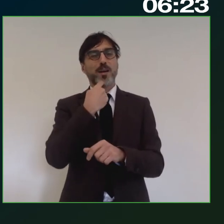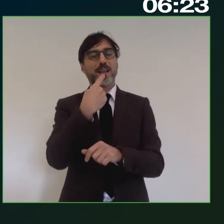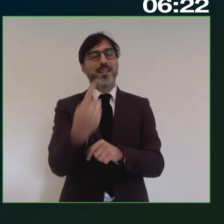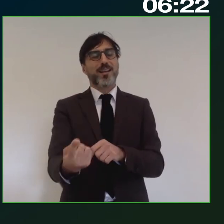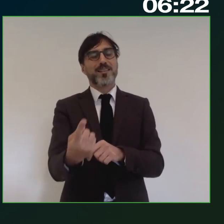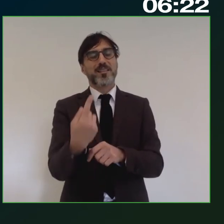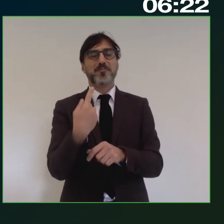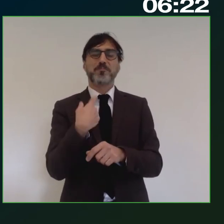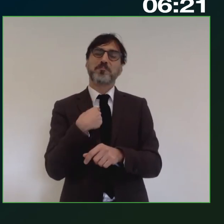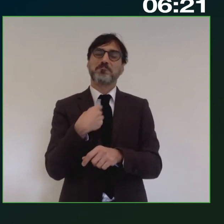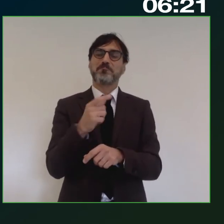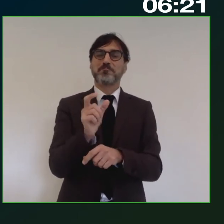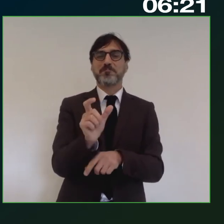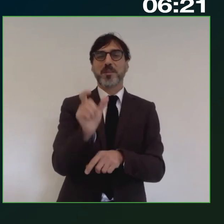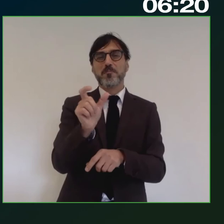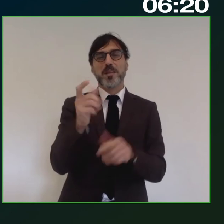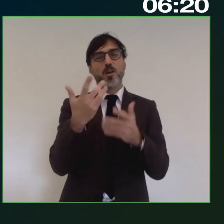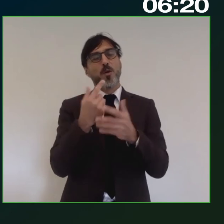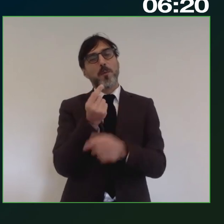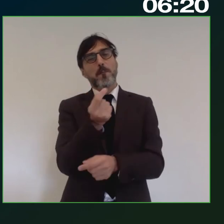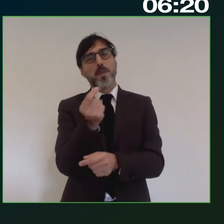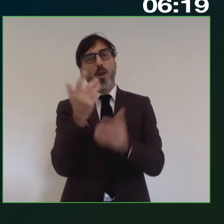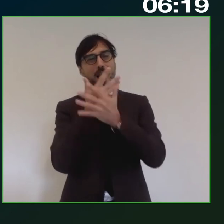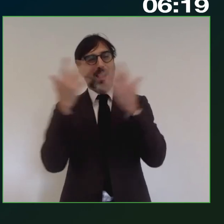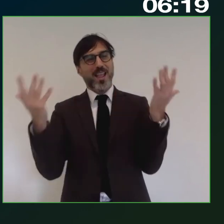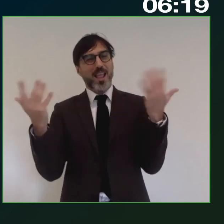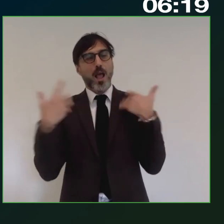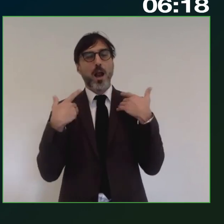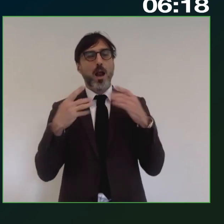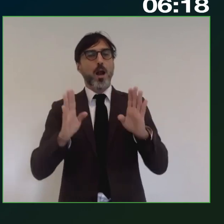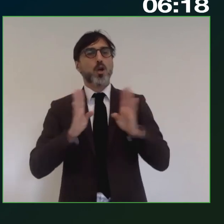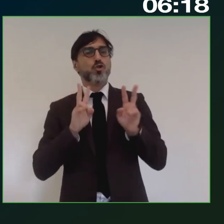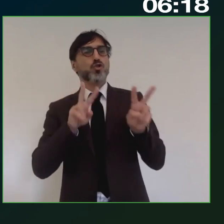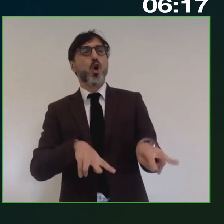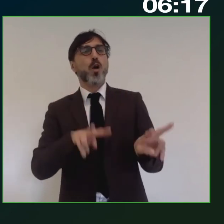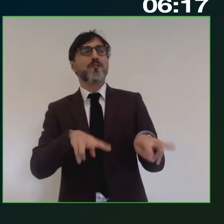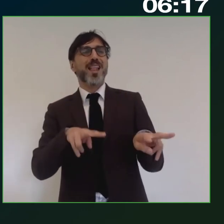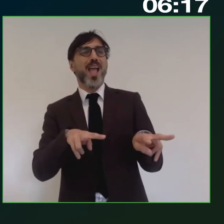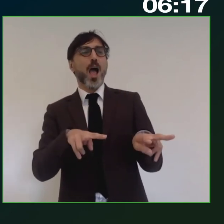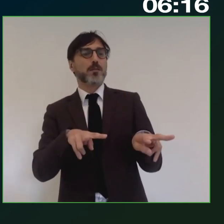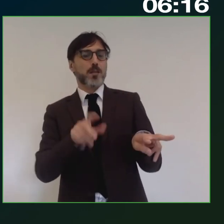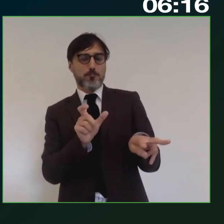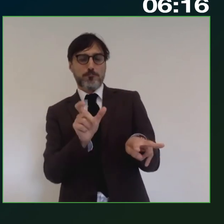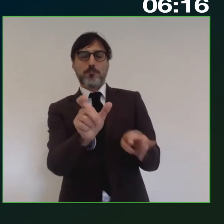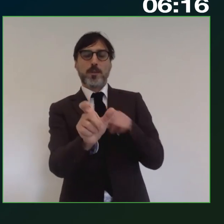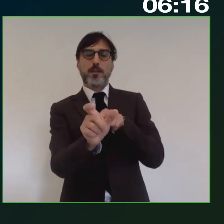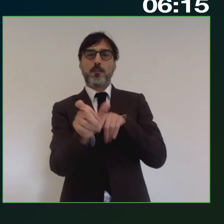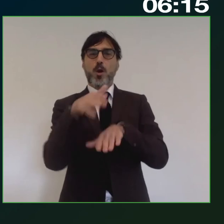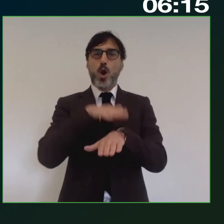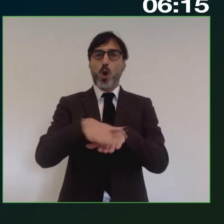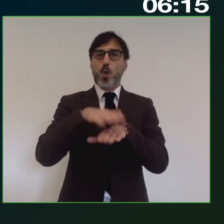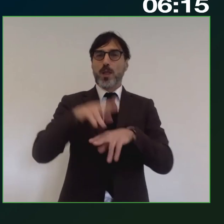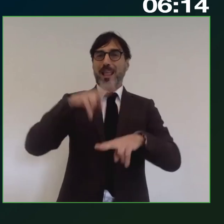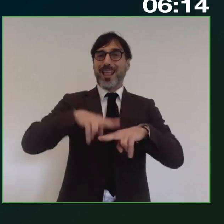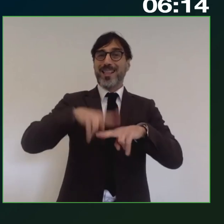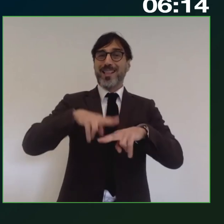piccola come si dice clarificazione perché sorveglianza è il termine utilizzato in italiano